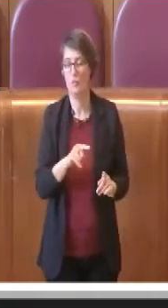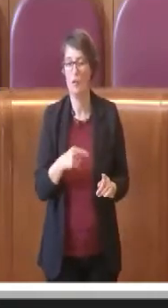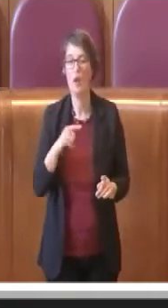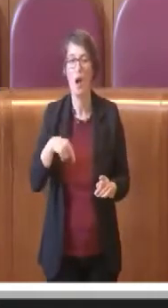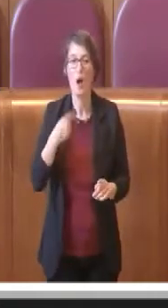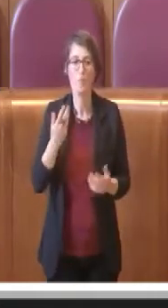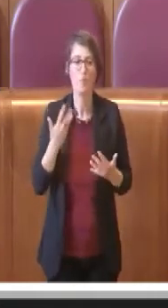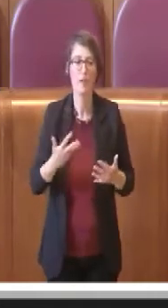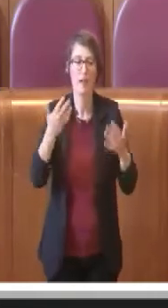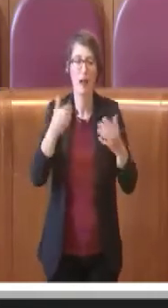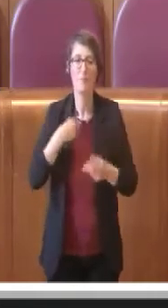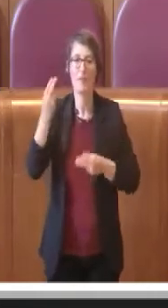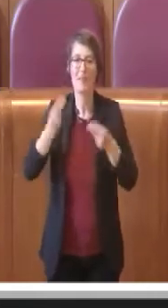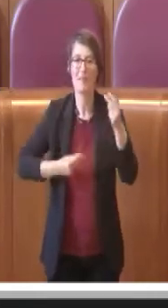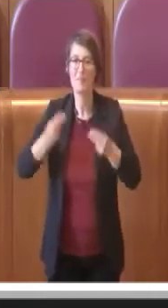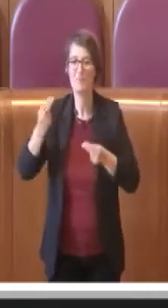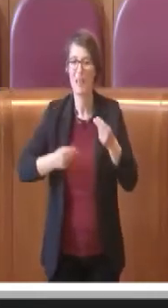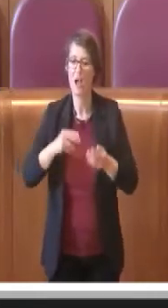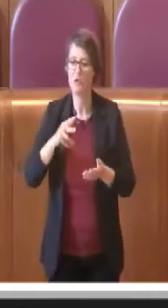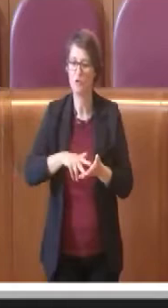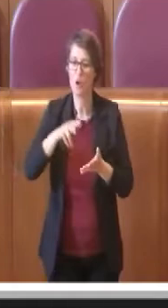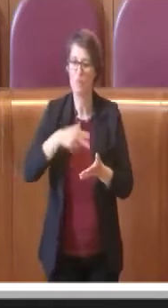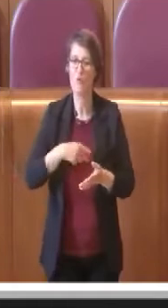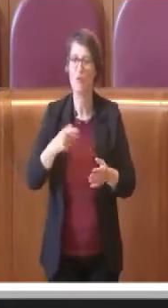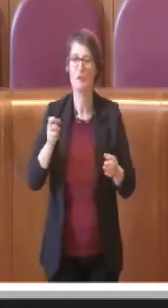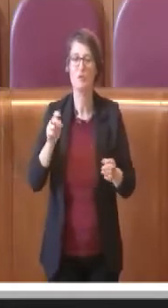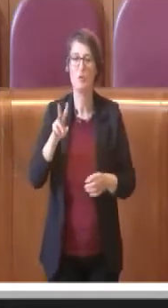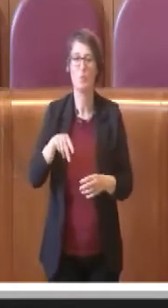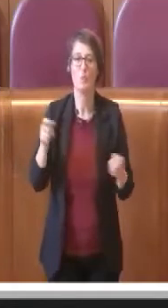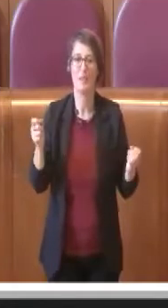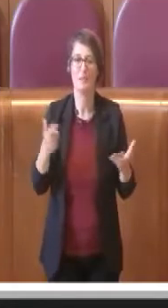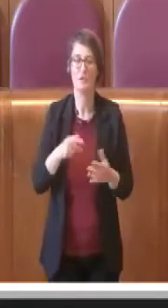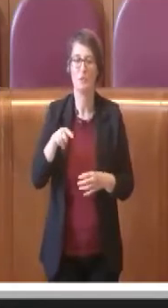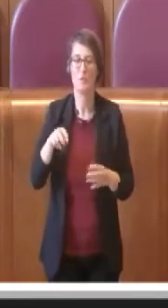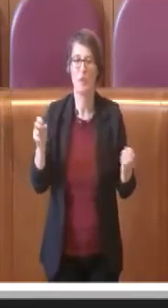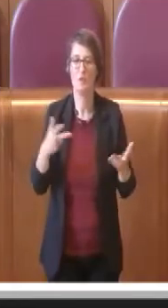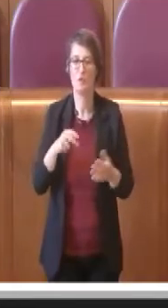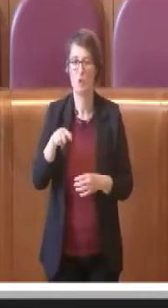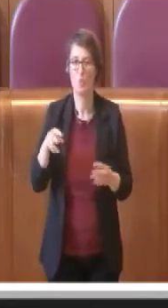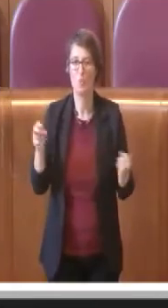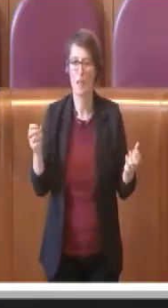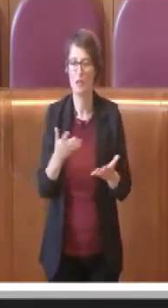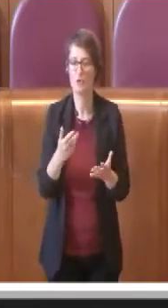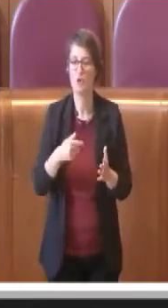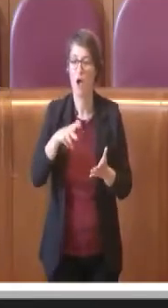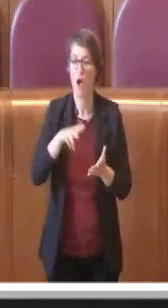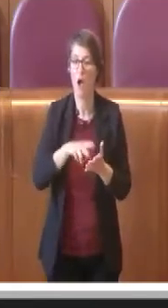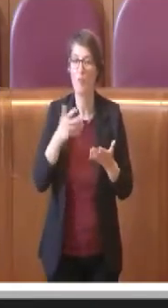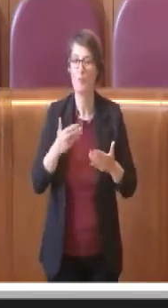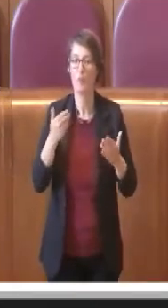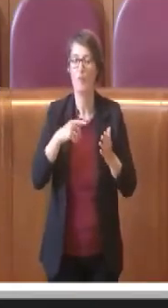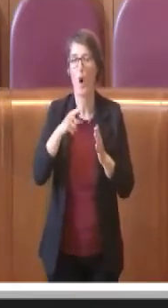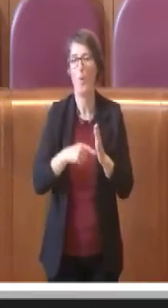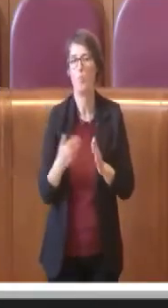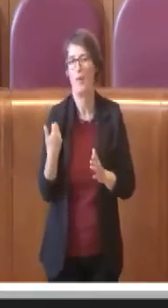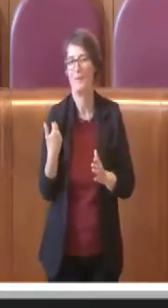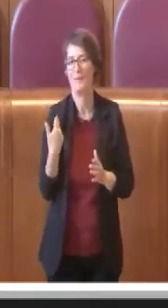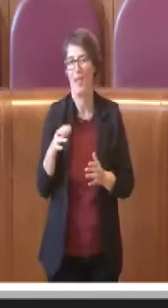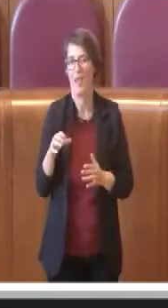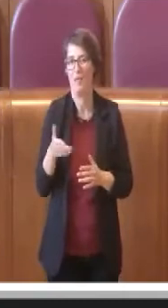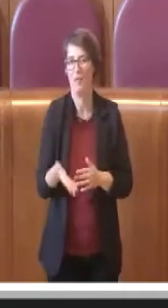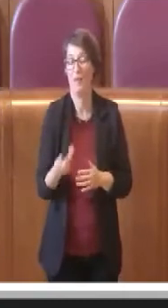18, 19, praticamente un mese fa, ha fatto sì che abbia anche un po'